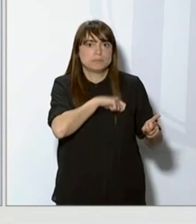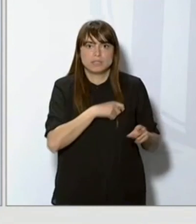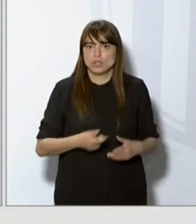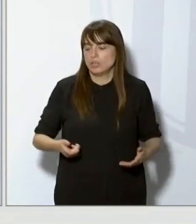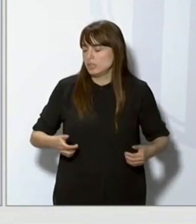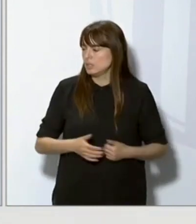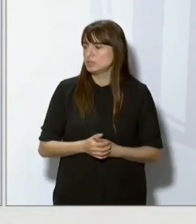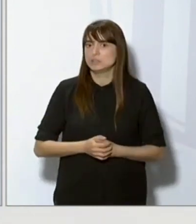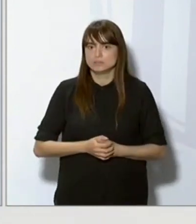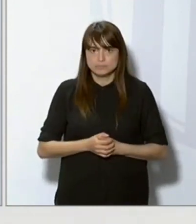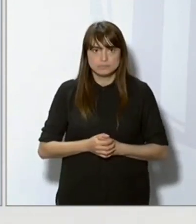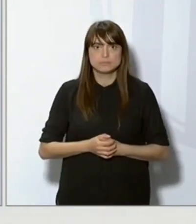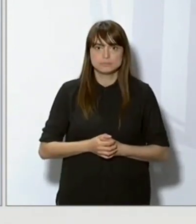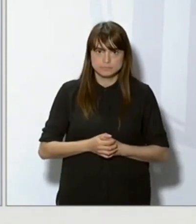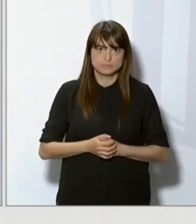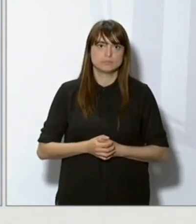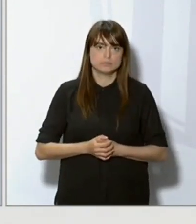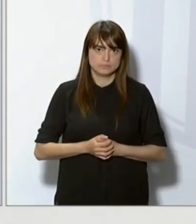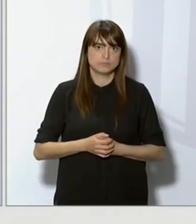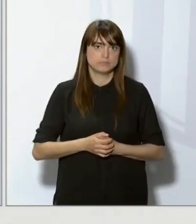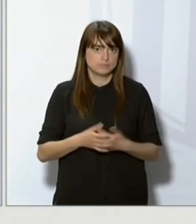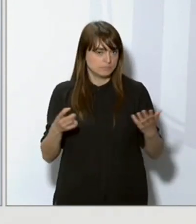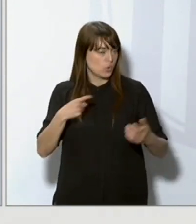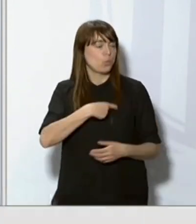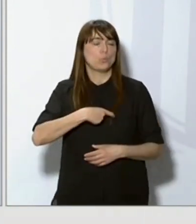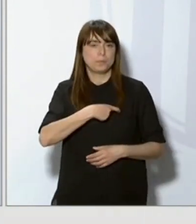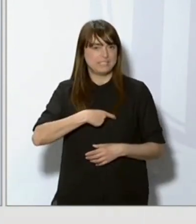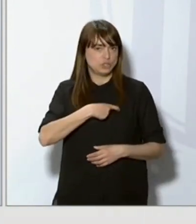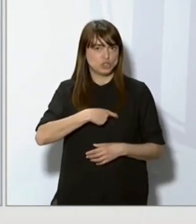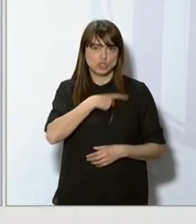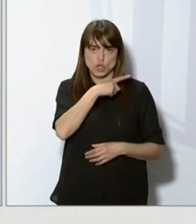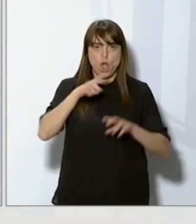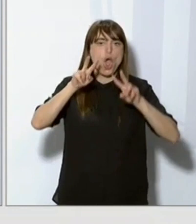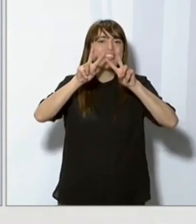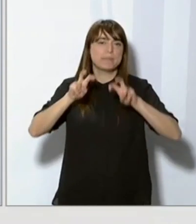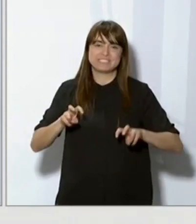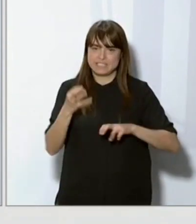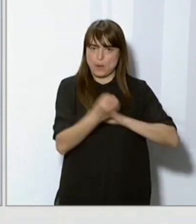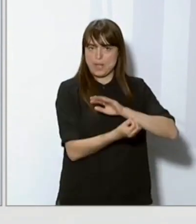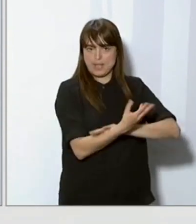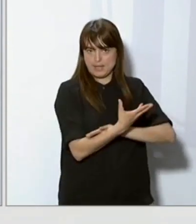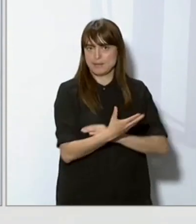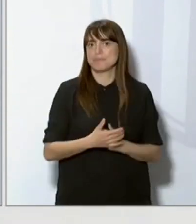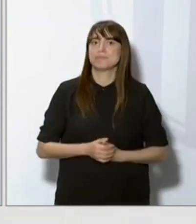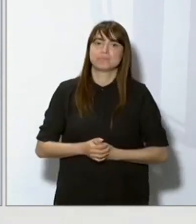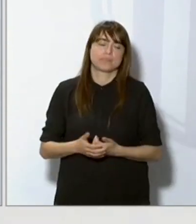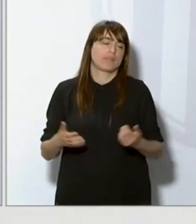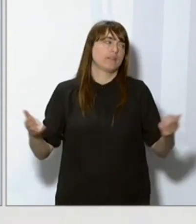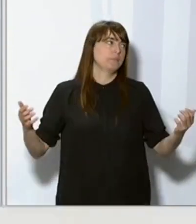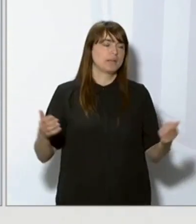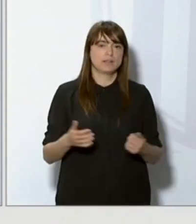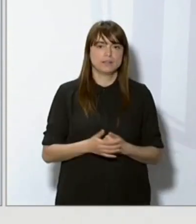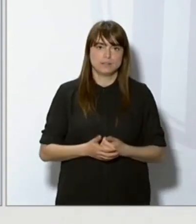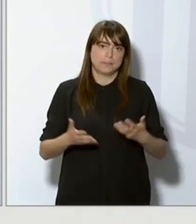perdut. Què estem esperant perquè hi hagi aquesta comissió d'investigació? Ja no és només el tema de l'espionatge, és com dèiem, els pilars bàsics